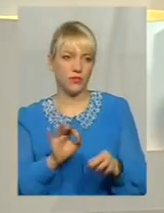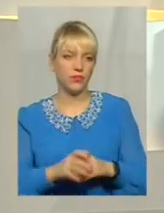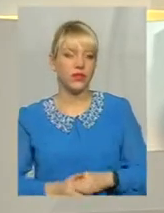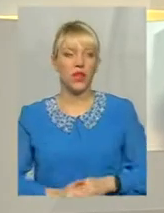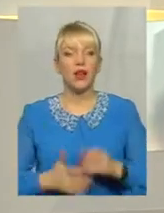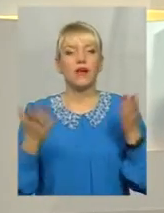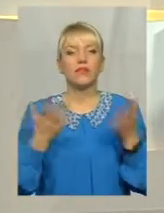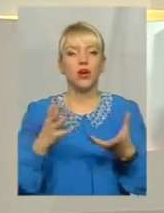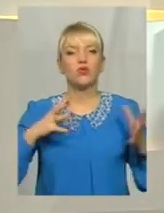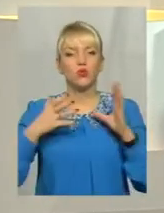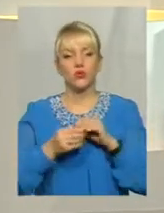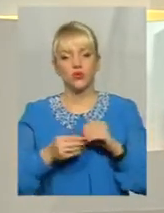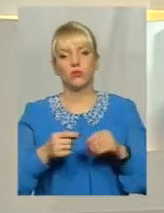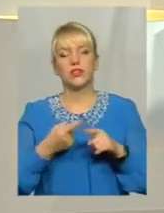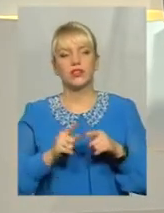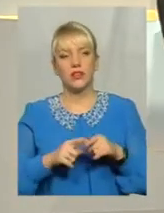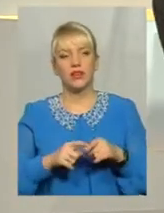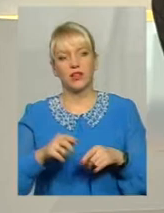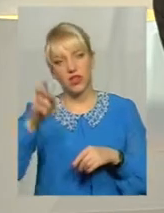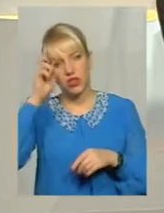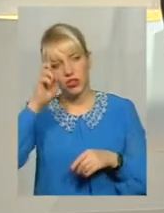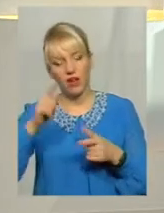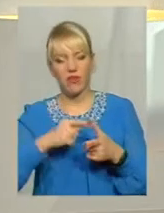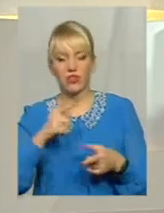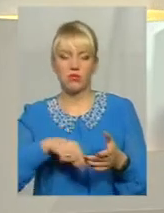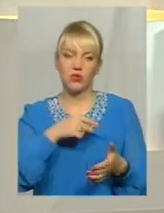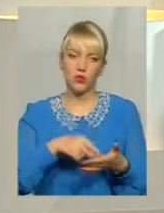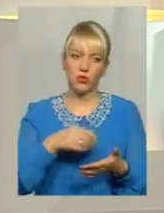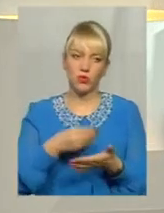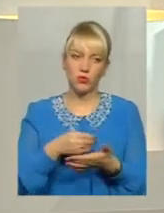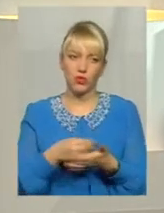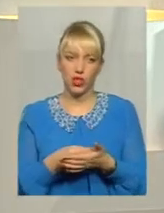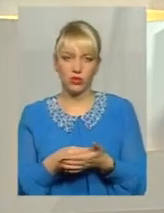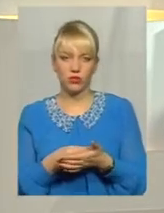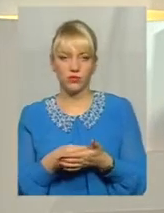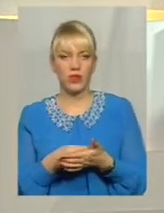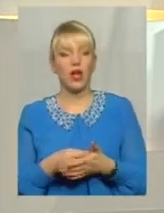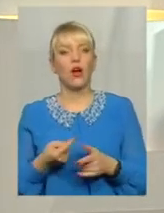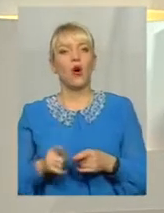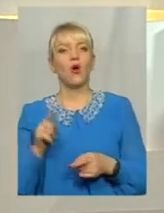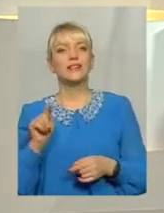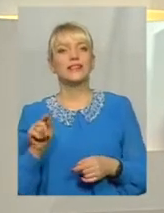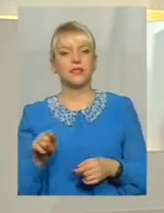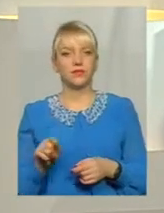Державі чи обласному бюджету Чи можливо міському бюджету Оті